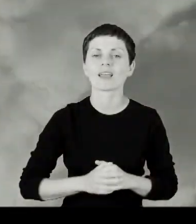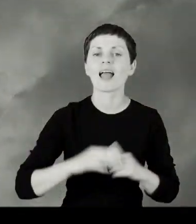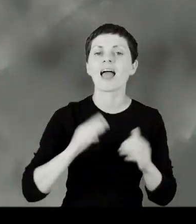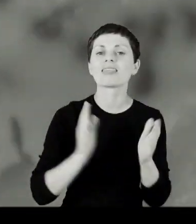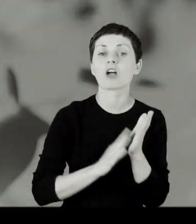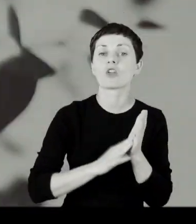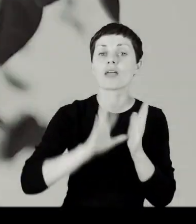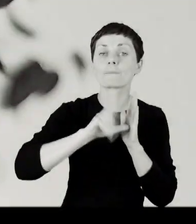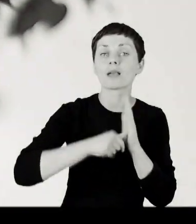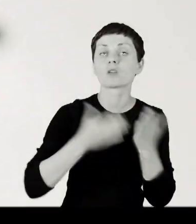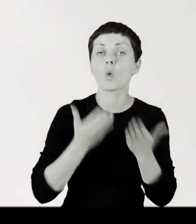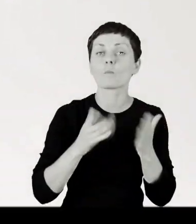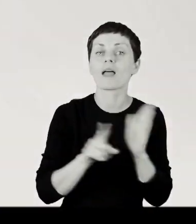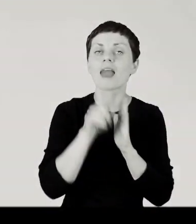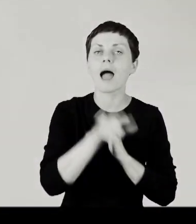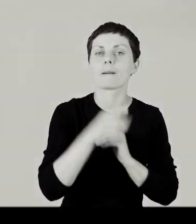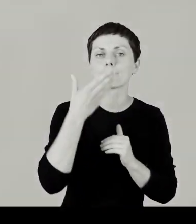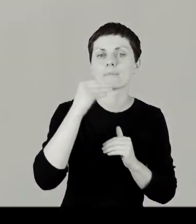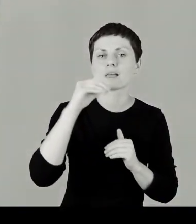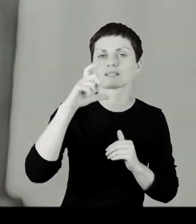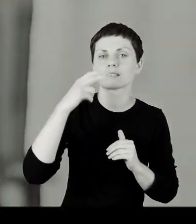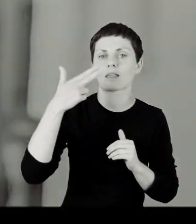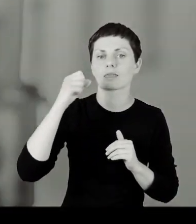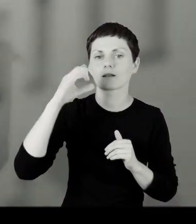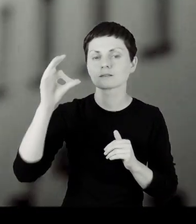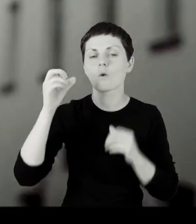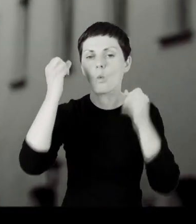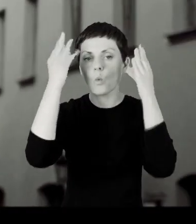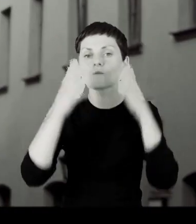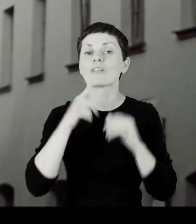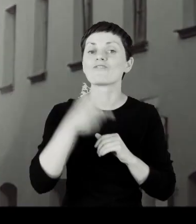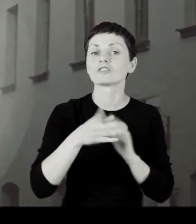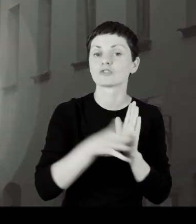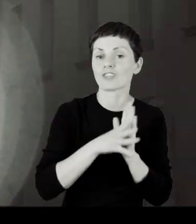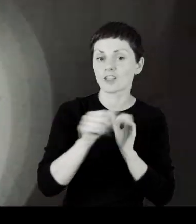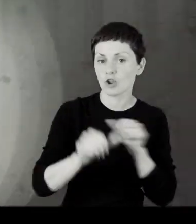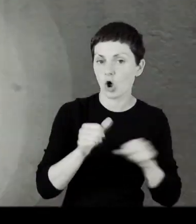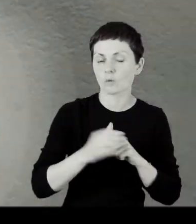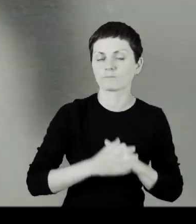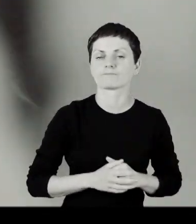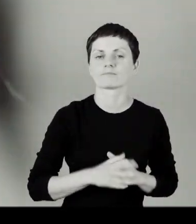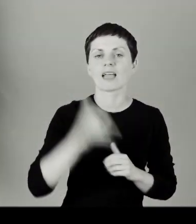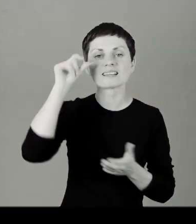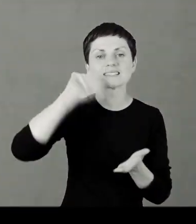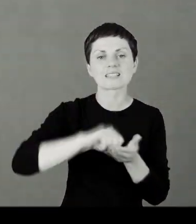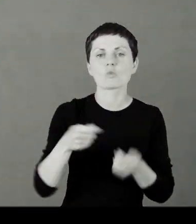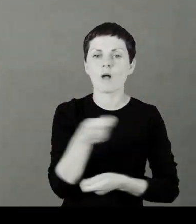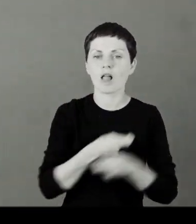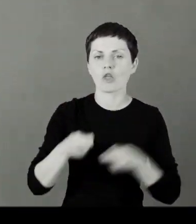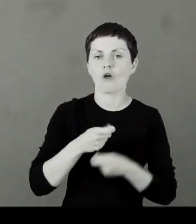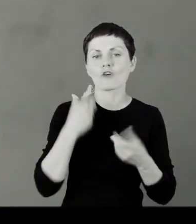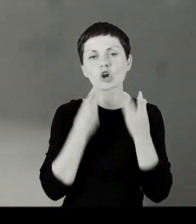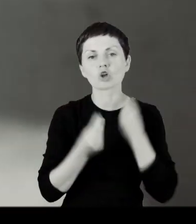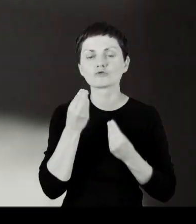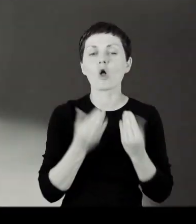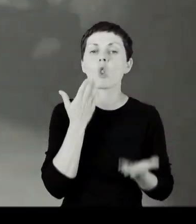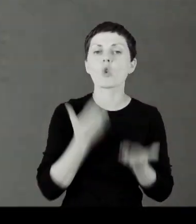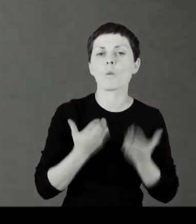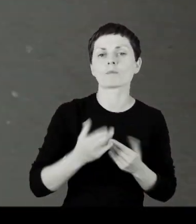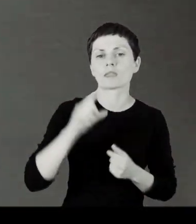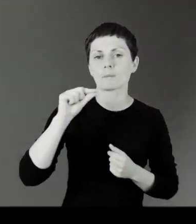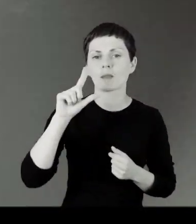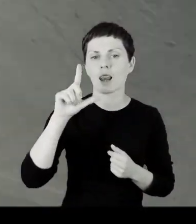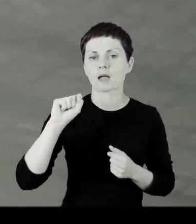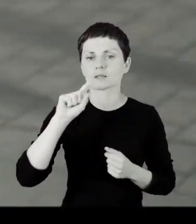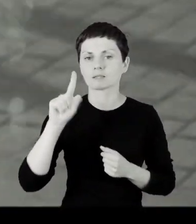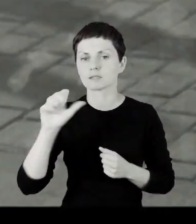Nagroda Miasta Lublin dla Mecenasa Kultury za 2019 rok. Centrum Handlowo-Rozrywkowe